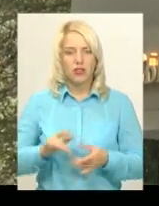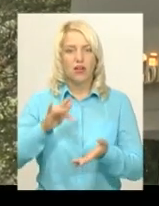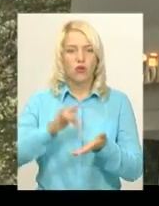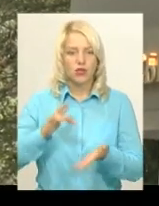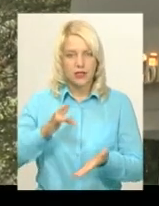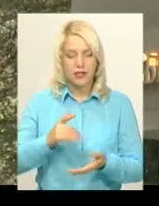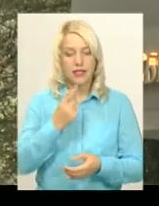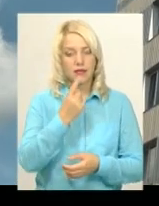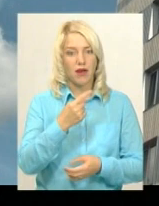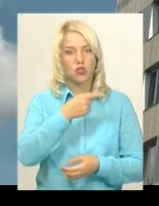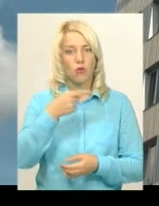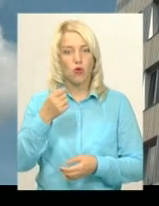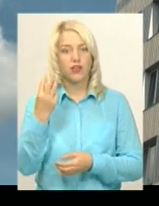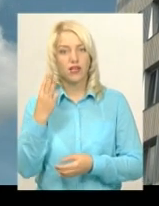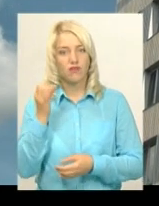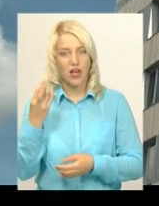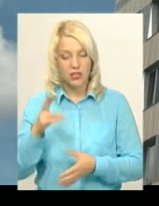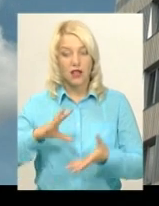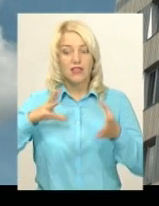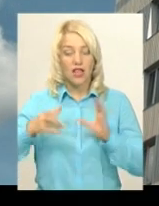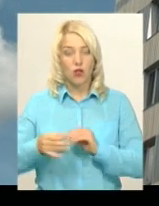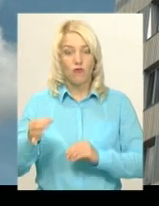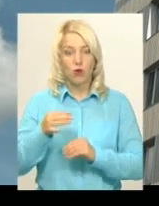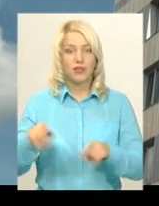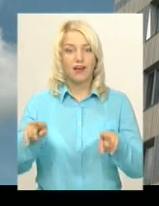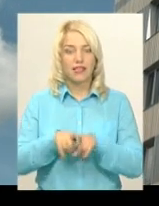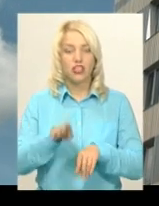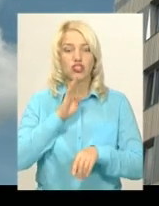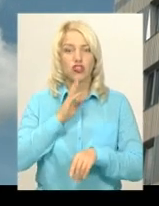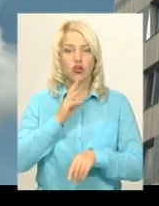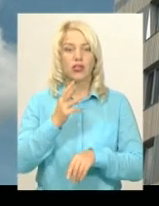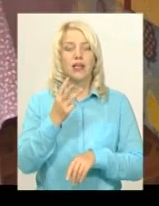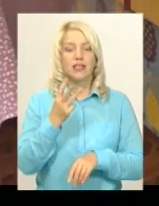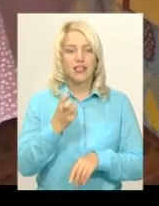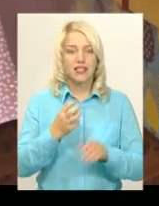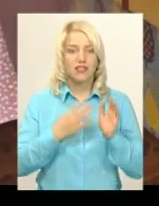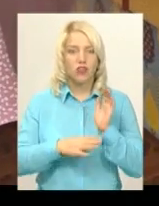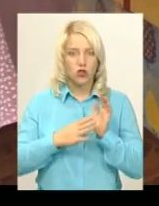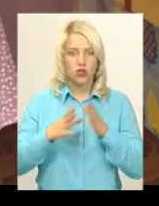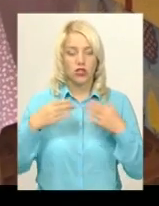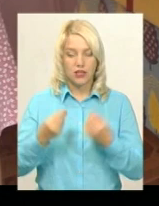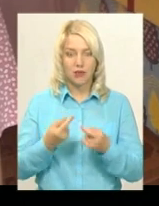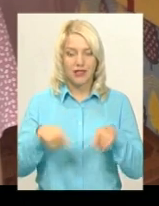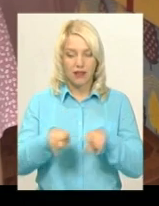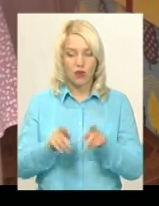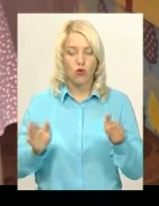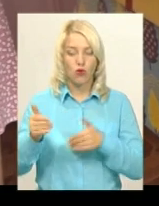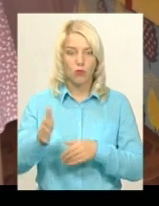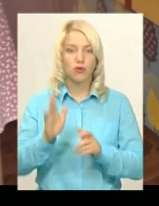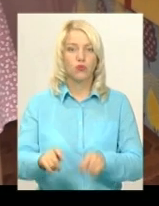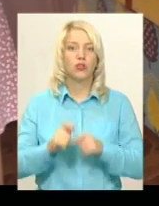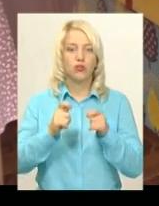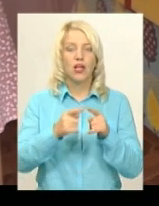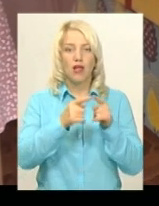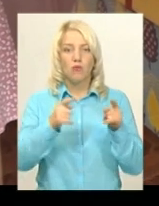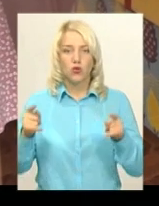вересня, каже Андрій Ропотан. Загалом в області таких жінок 397. Пакунки малюка їм мають вручити впродовж двох тижнів, розповів